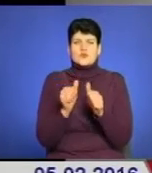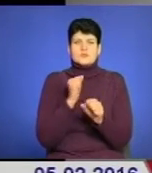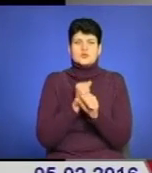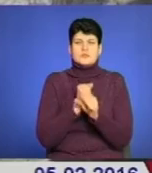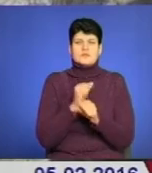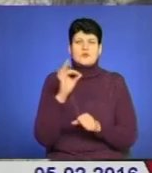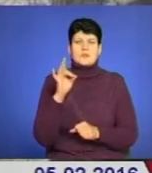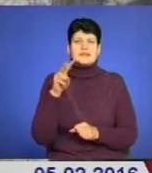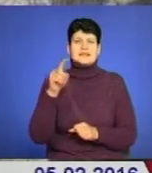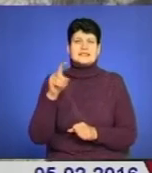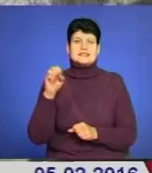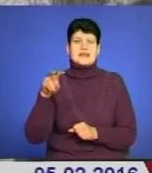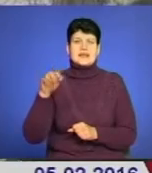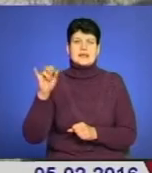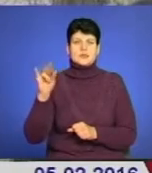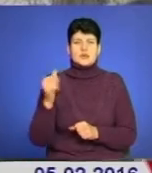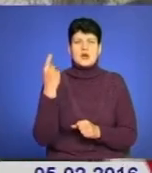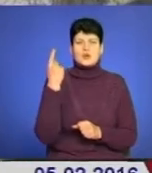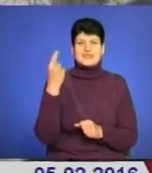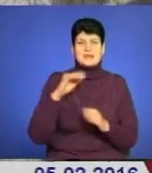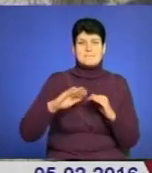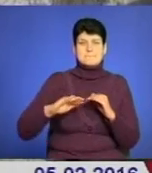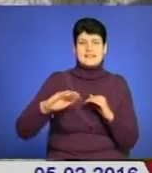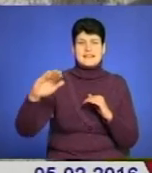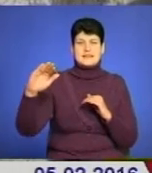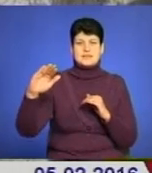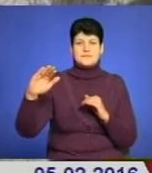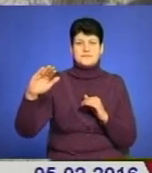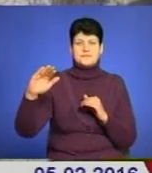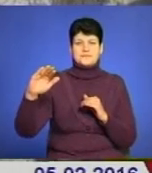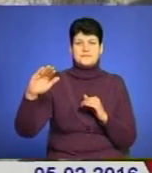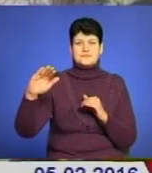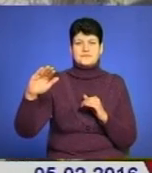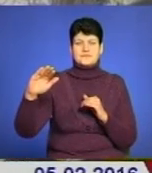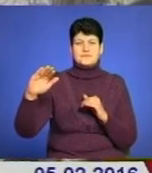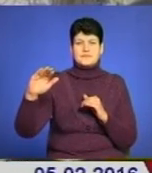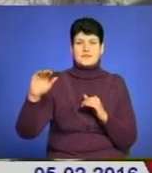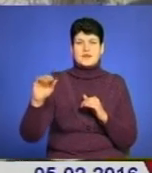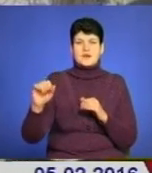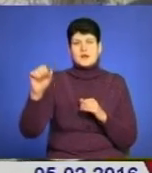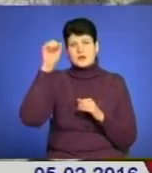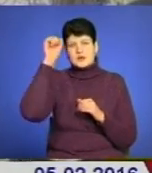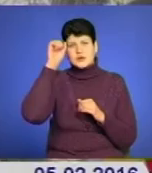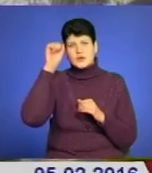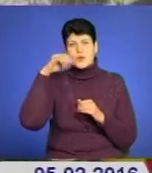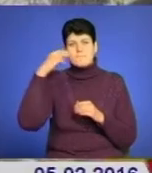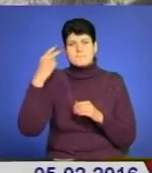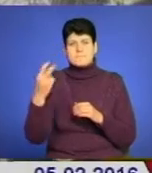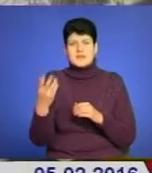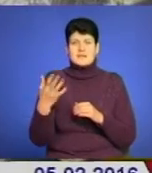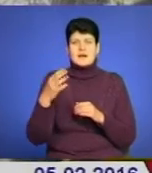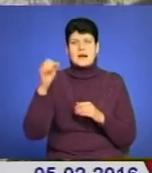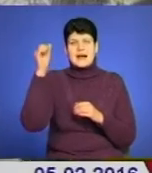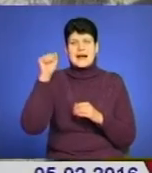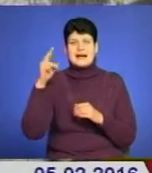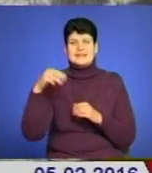Зілінко. На одній плиті вирізане гріхопадіння, тобто Адам і Єва, а з другого